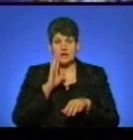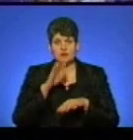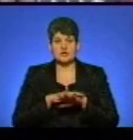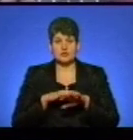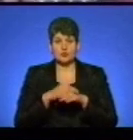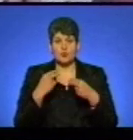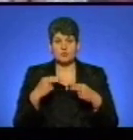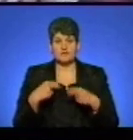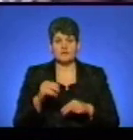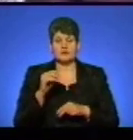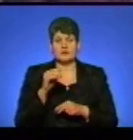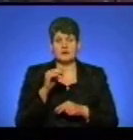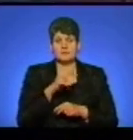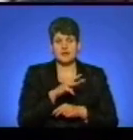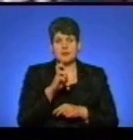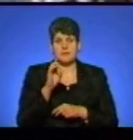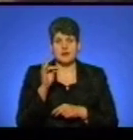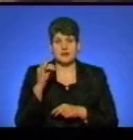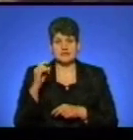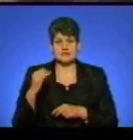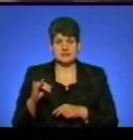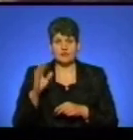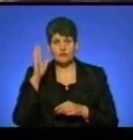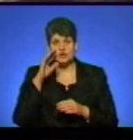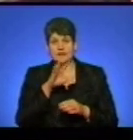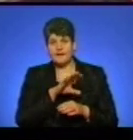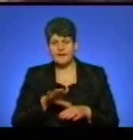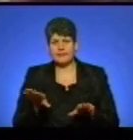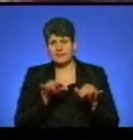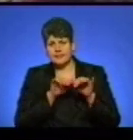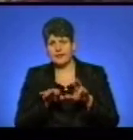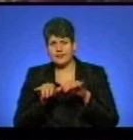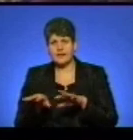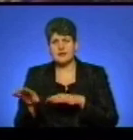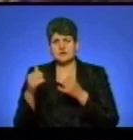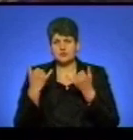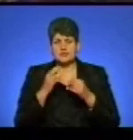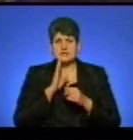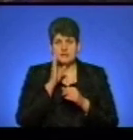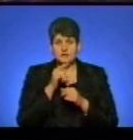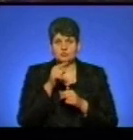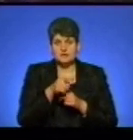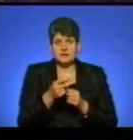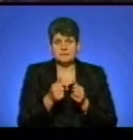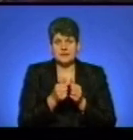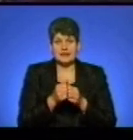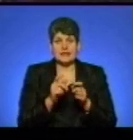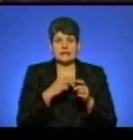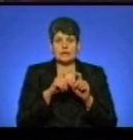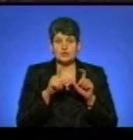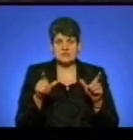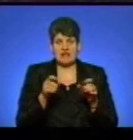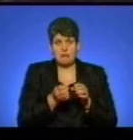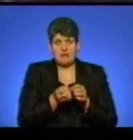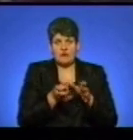продавець Марія Березій. Вода текла сьогодні зранку, тому що там десь біля киосків прорвало,